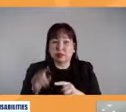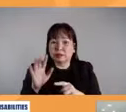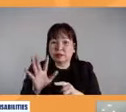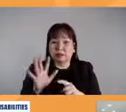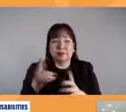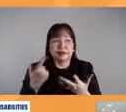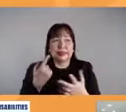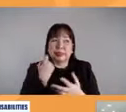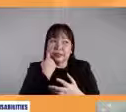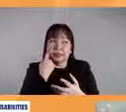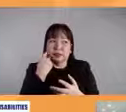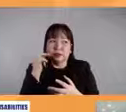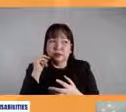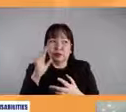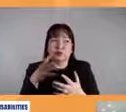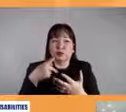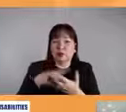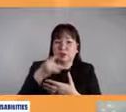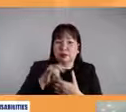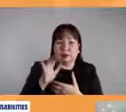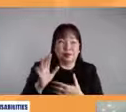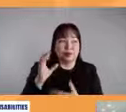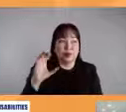recent projects po ng inyong organisation?